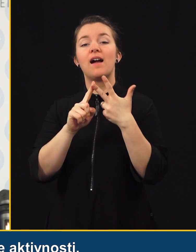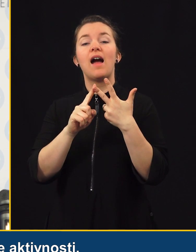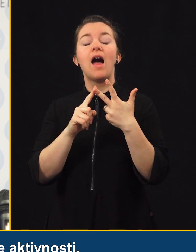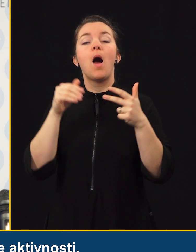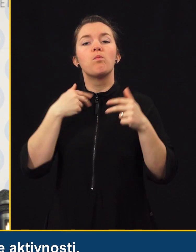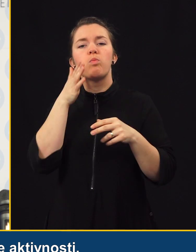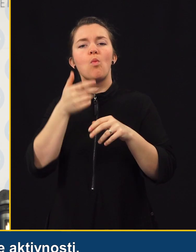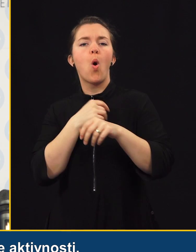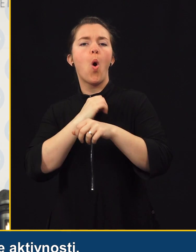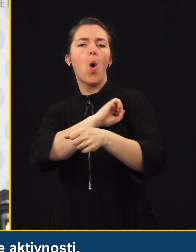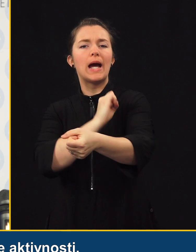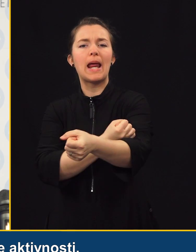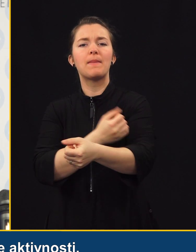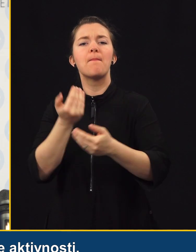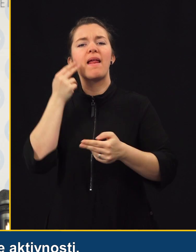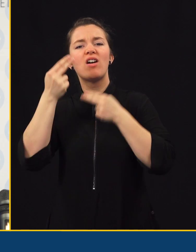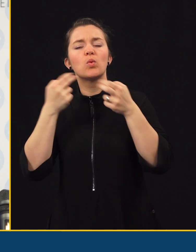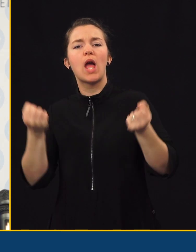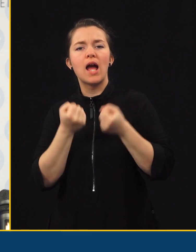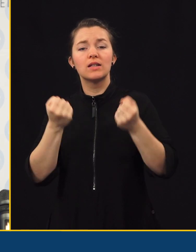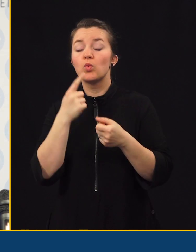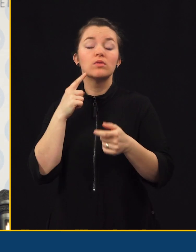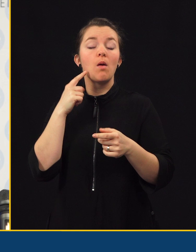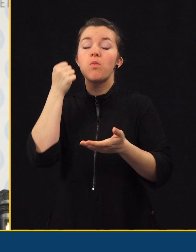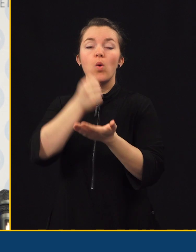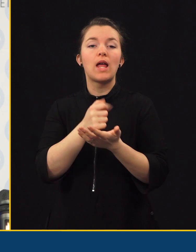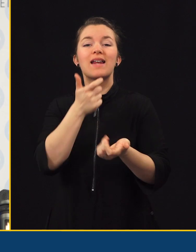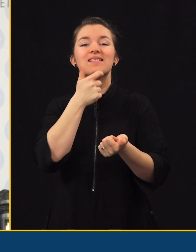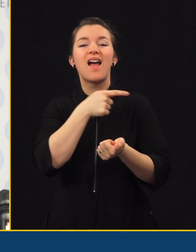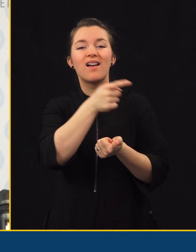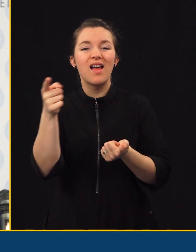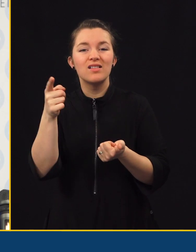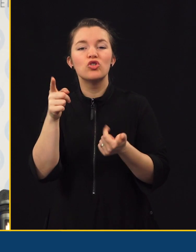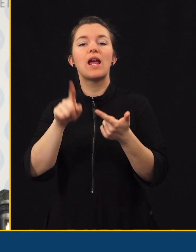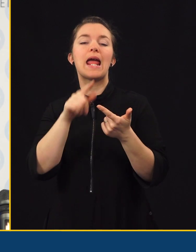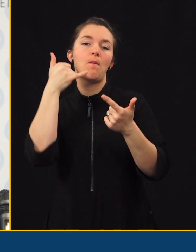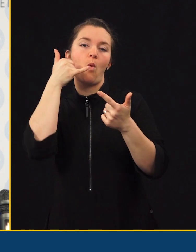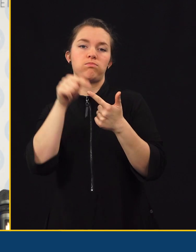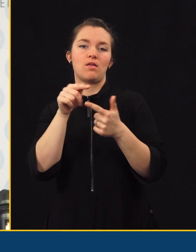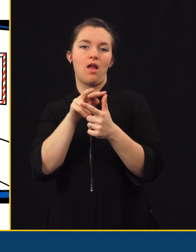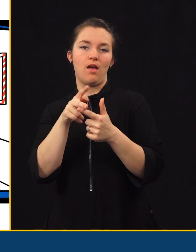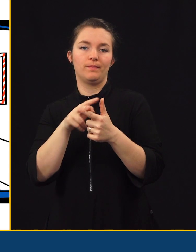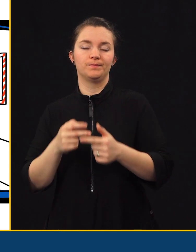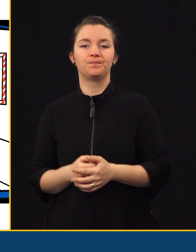preventivne aktivnosti, kot povedano, s podarkom na starejših in mobilnih telefonih.